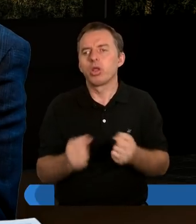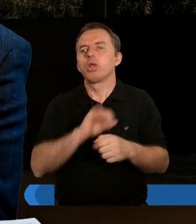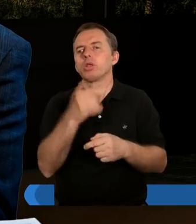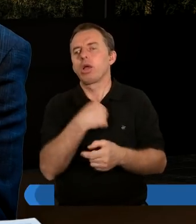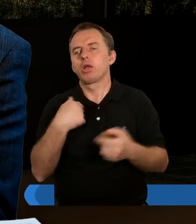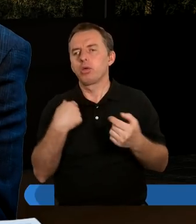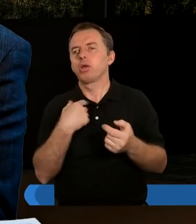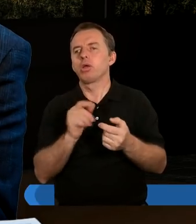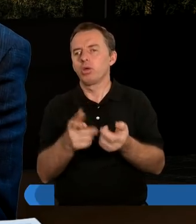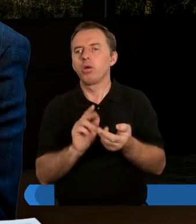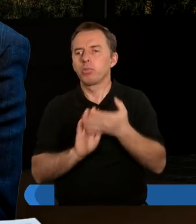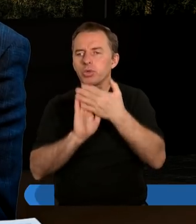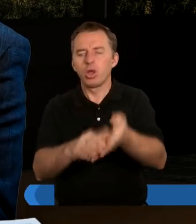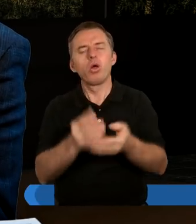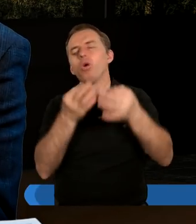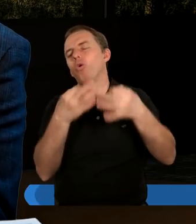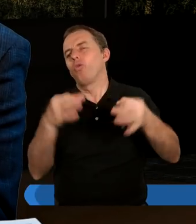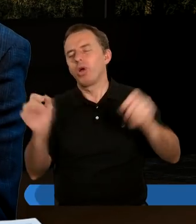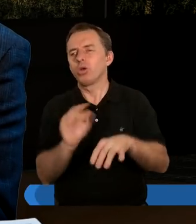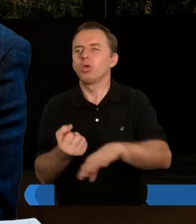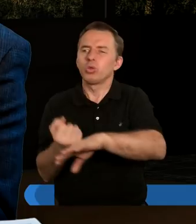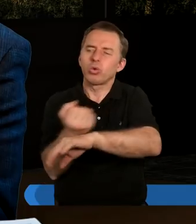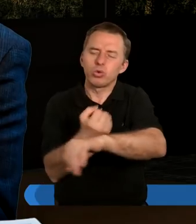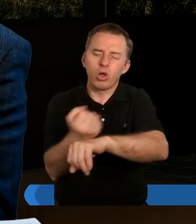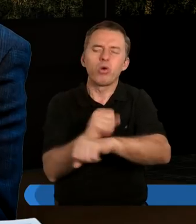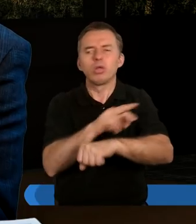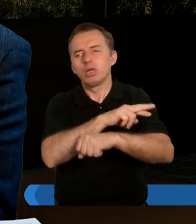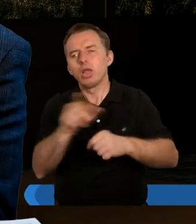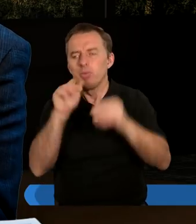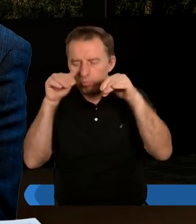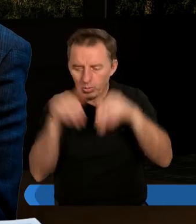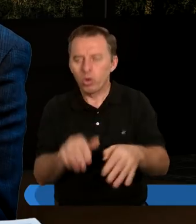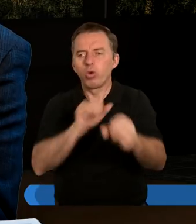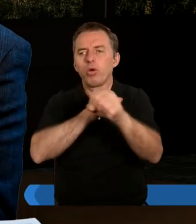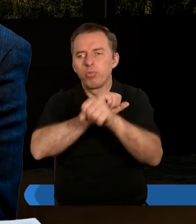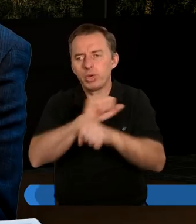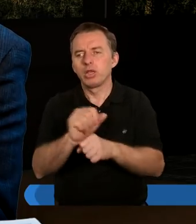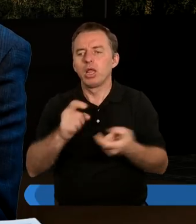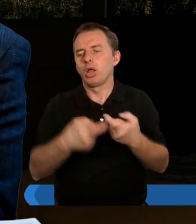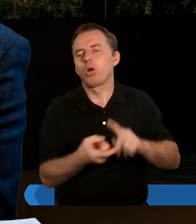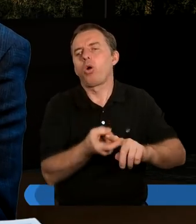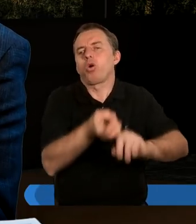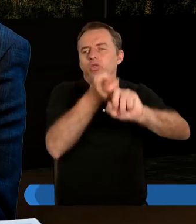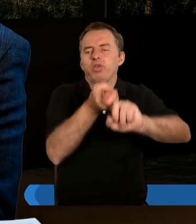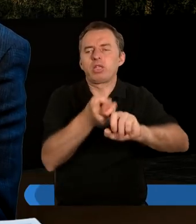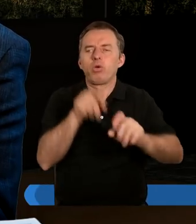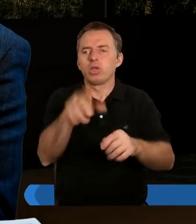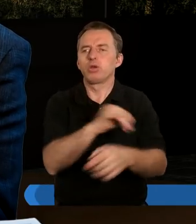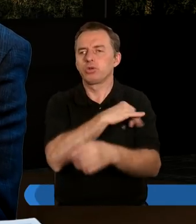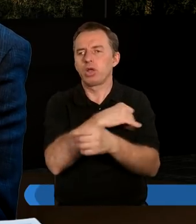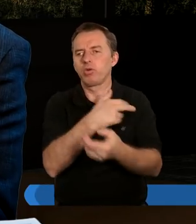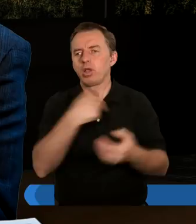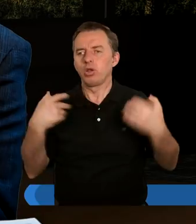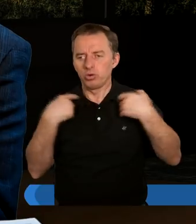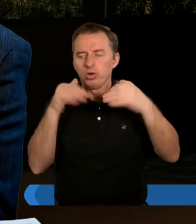jakim jest brak przebaczenia. On się uwalnia od toksycznych rzeczy, które mogłyby naprawdę być kotwicą, po prostu grzechem wręcz,